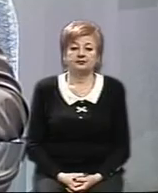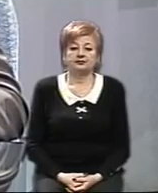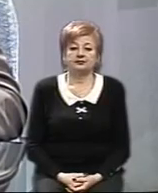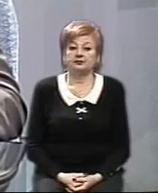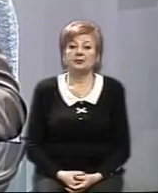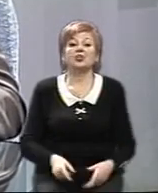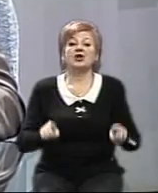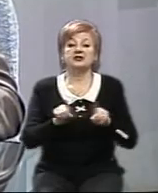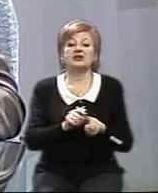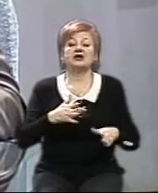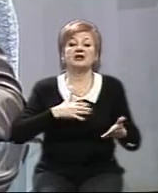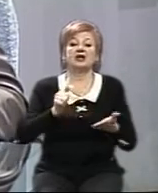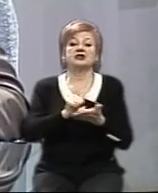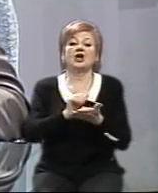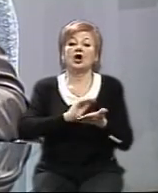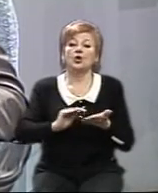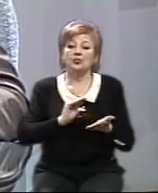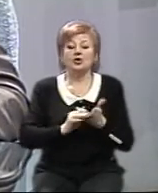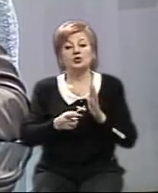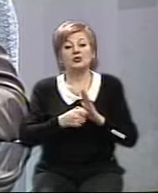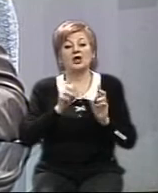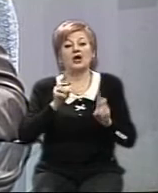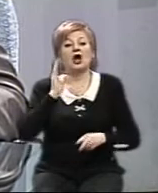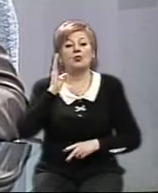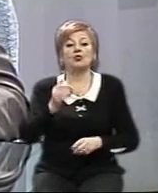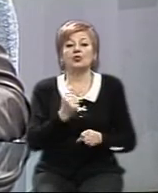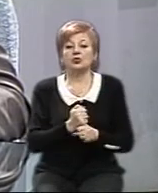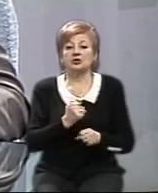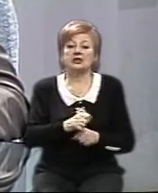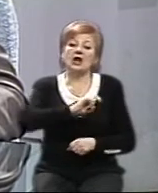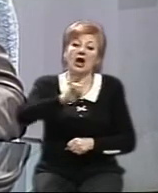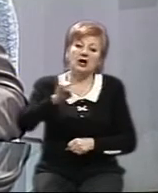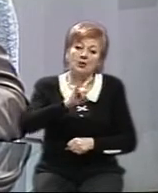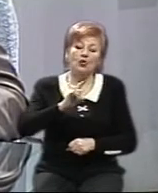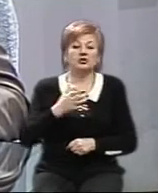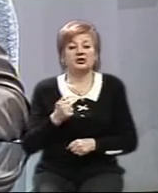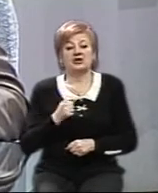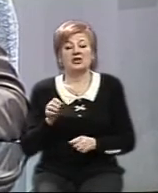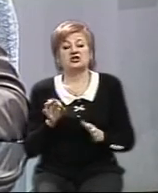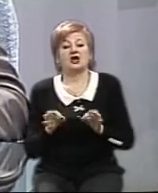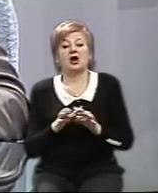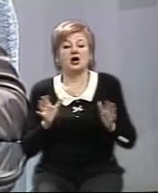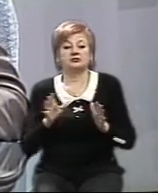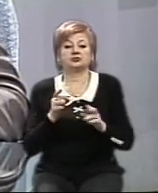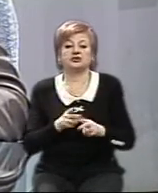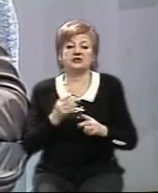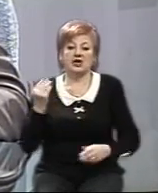Також наші кореспонденти з'ясували, як працюватиме аеропорт та Запорізька атомна станція. Прошу увагу.